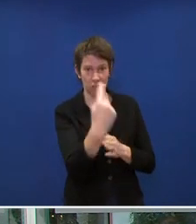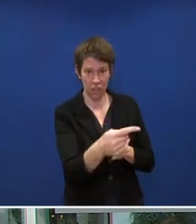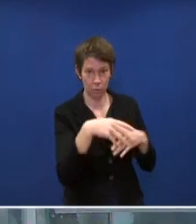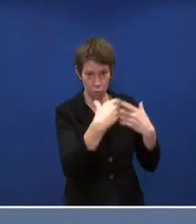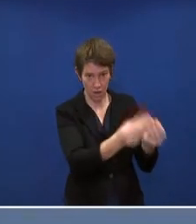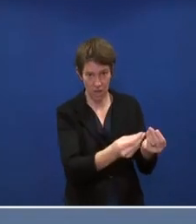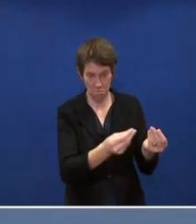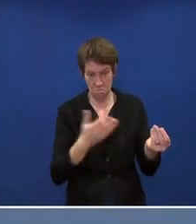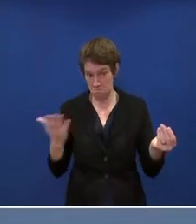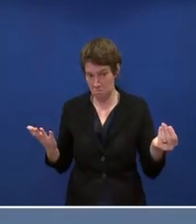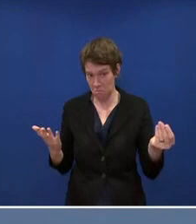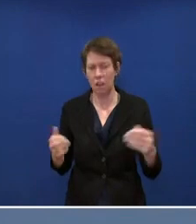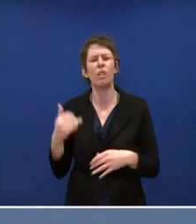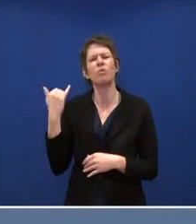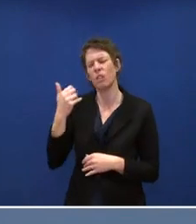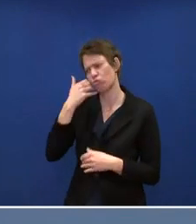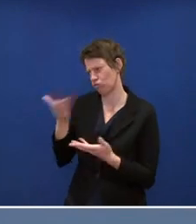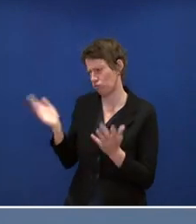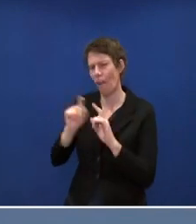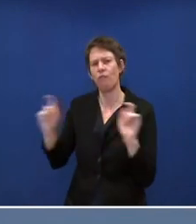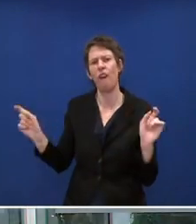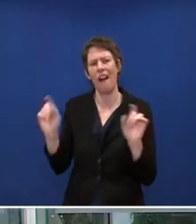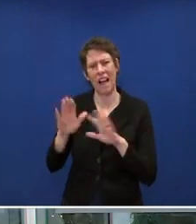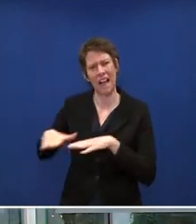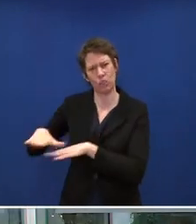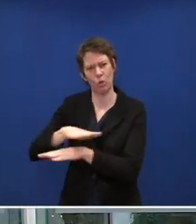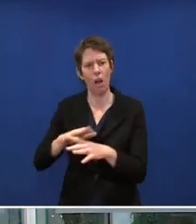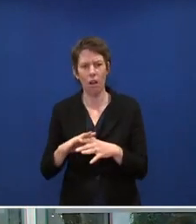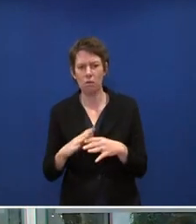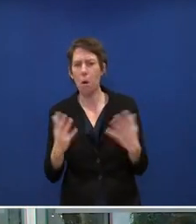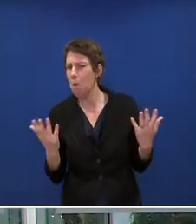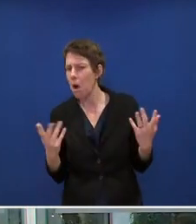Ja, also da würde ich jetzt die Fachressorts bitten. Finanzen haben wir ja noch.